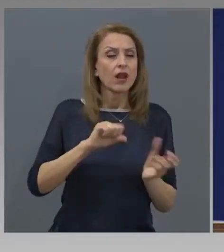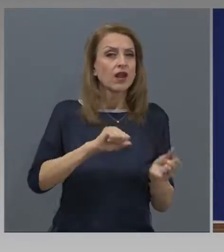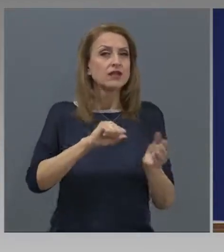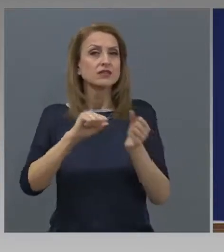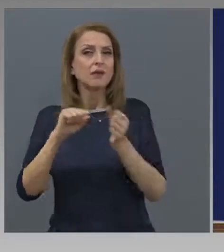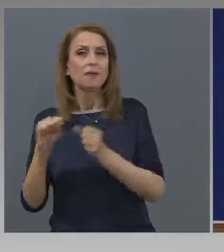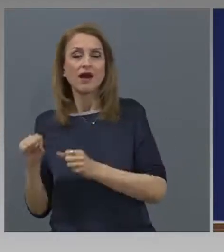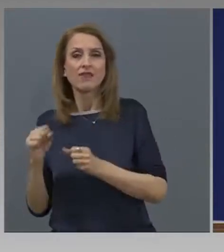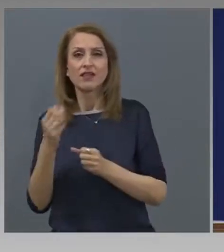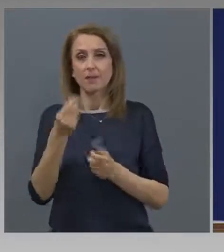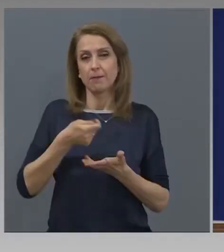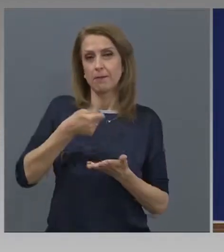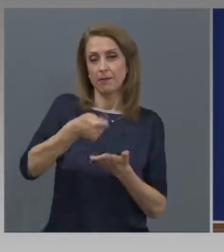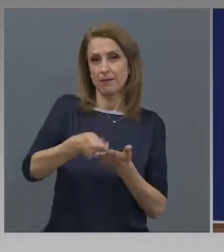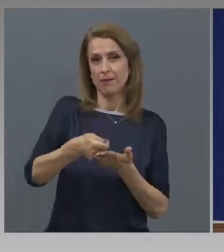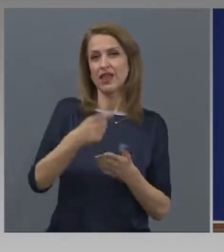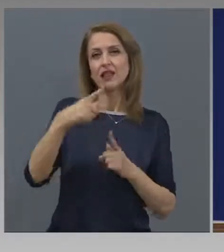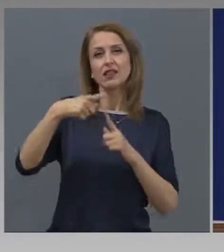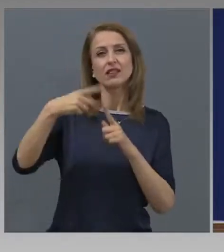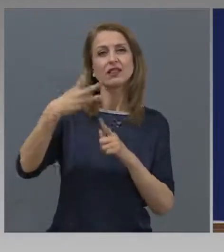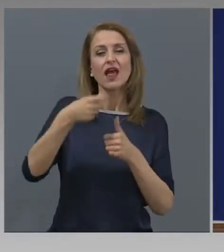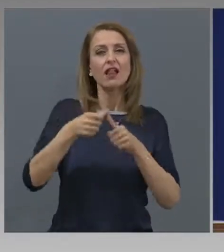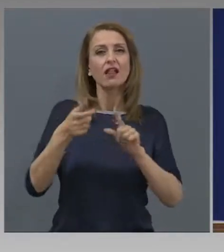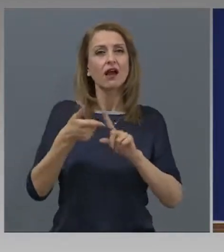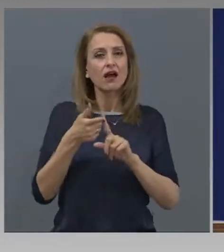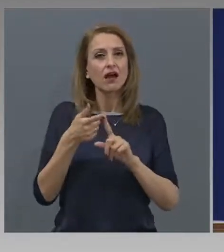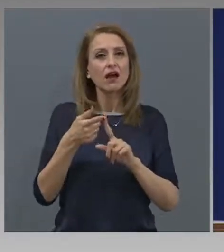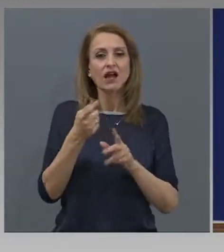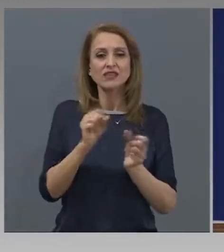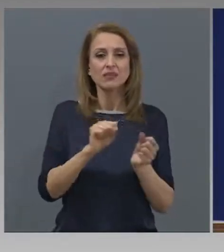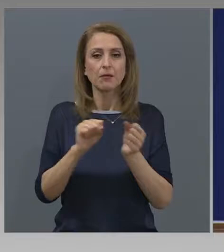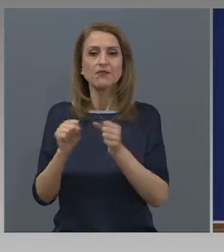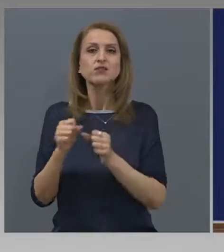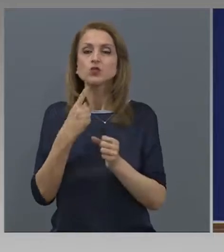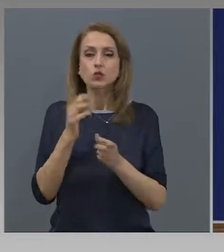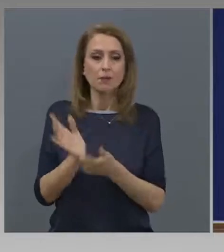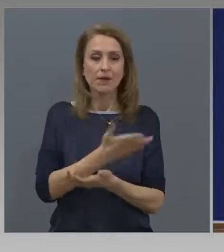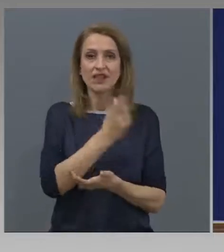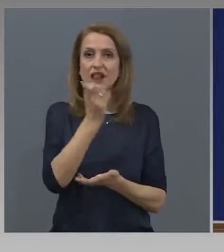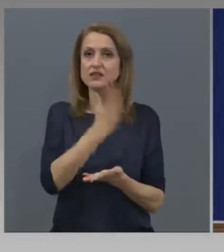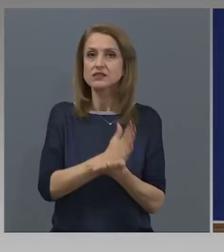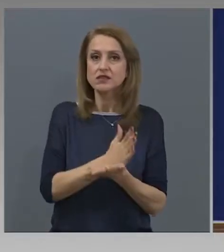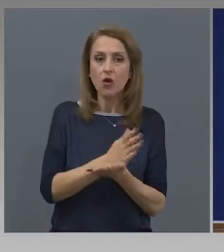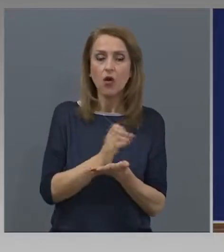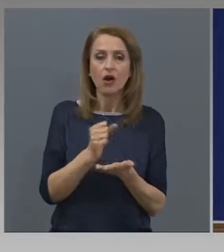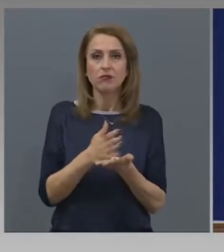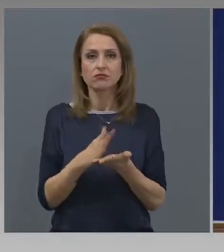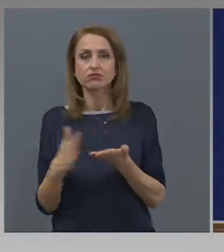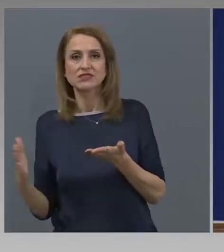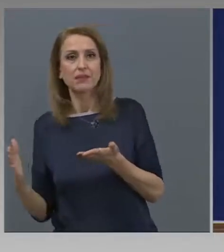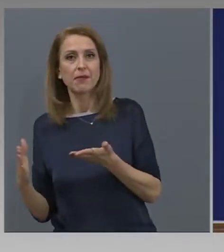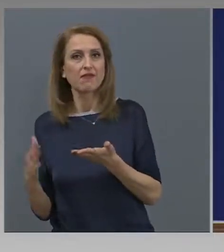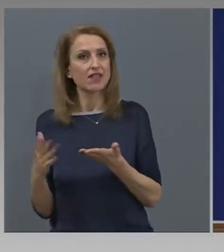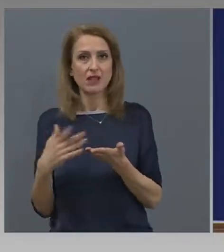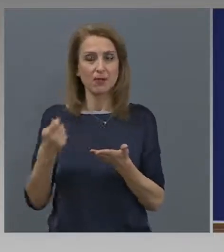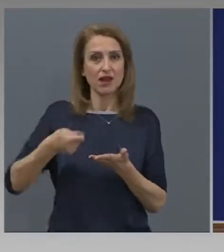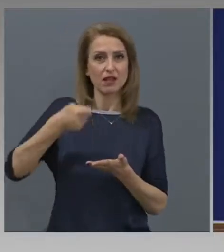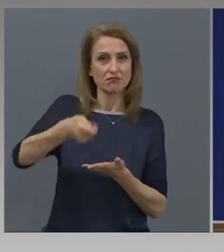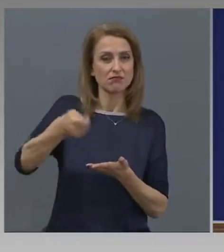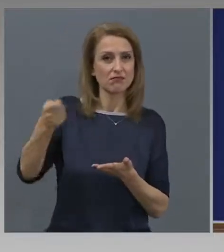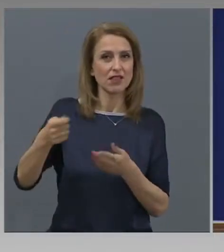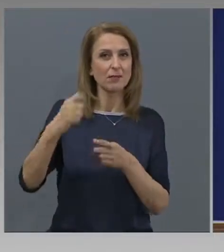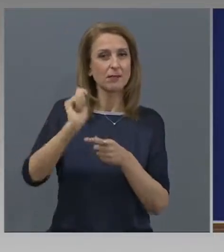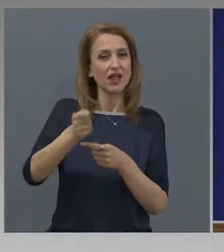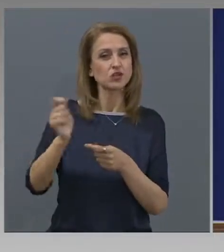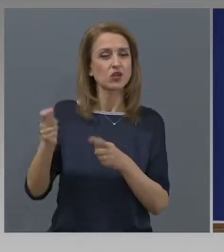изплащането на парите по телкови решения, изтекли в началото на марта, ако въпросът е към вас, разбира се? 745 са тези,